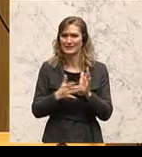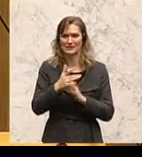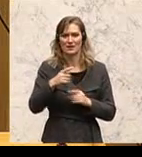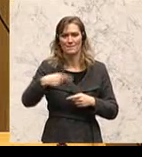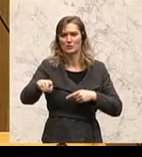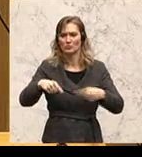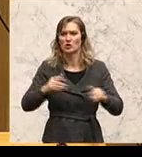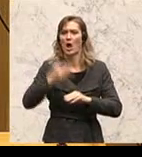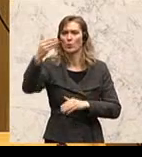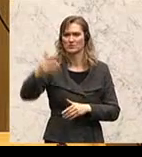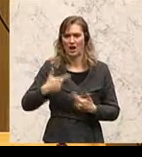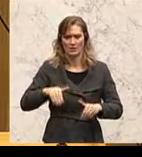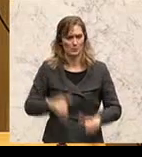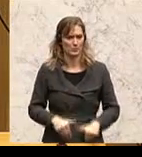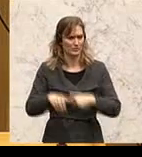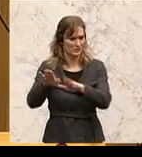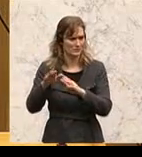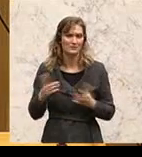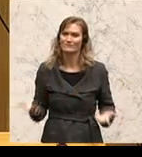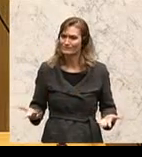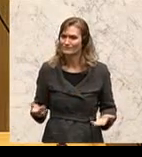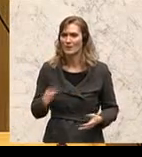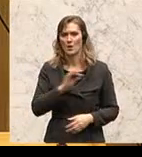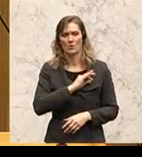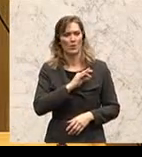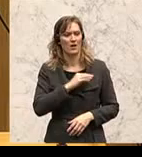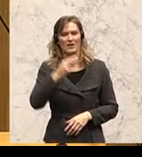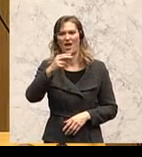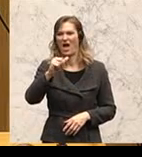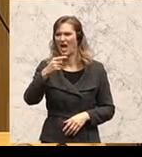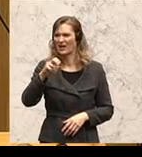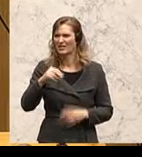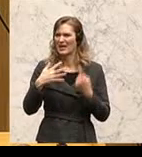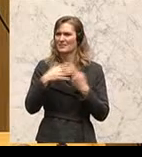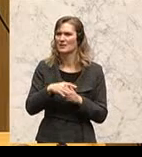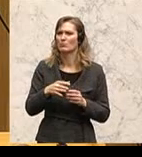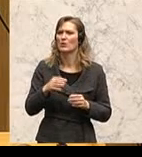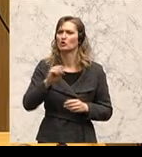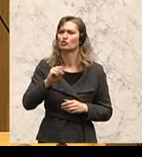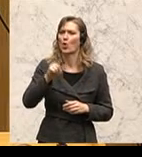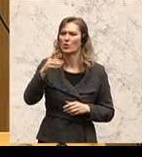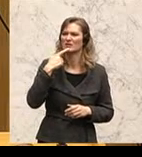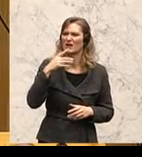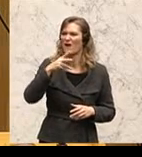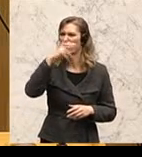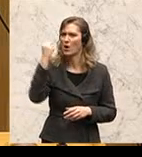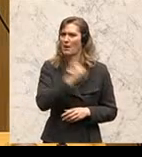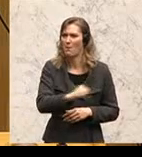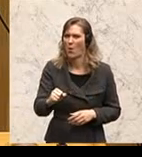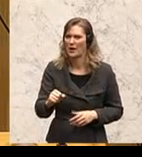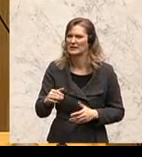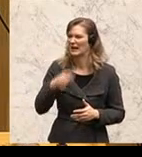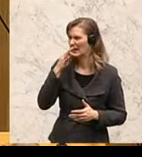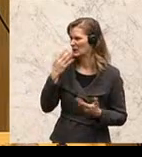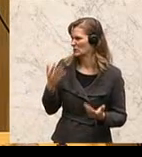Vielleicht war das vom Kollegen Hagen, vom Team Straun auch übertrieben, vom Völkermord zu sprechen, weil es tatsächlich nicht stimmt.